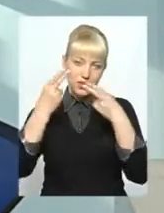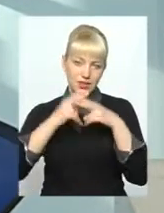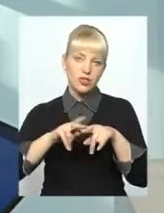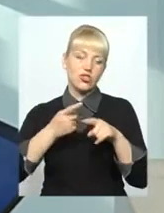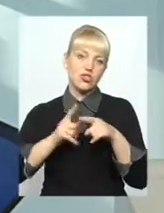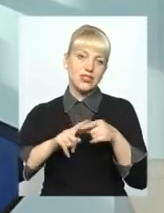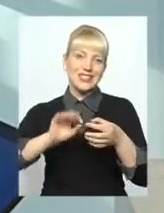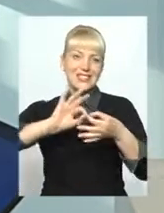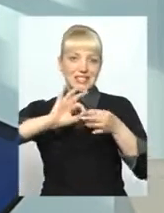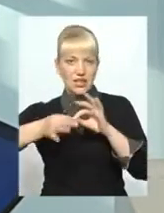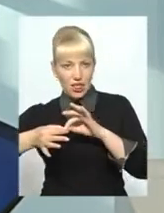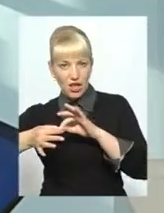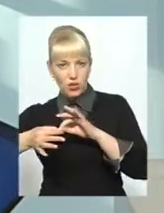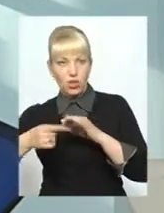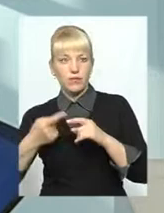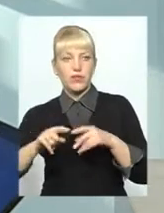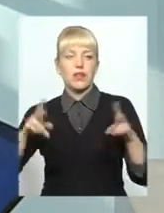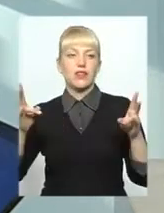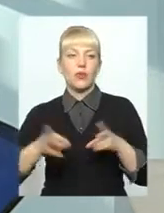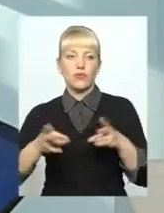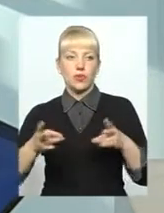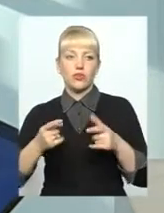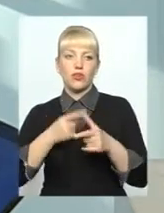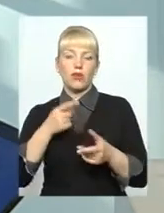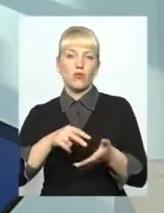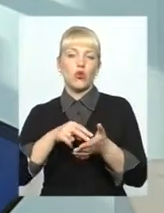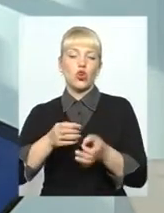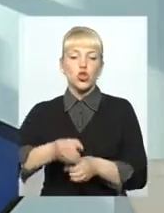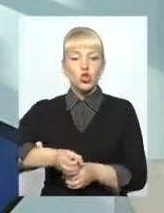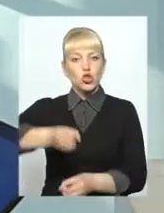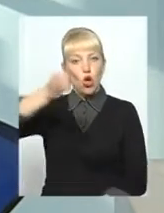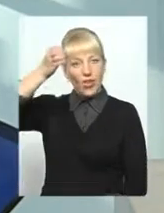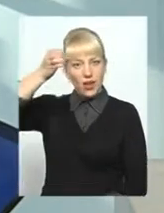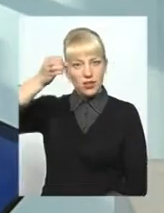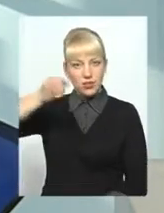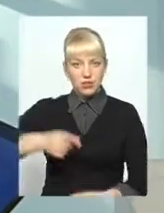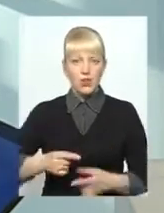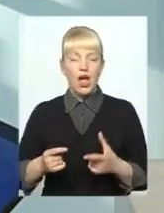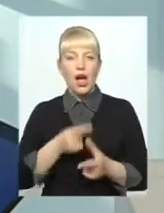досить складно, це необхідно або стояк, або